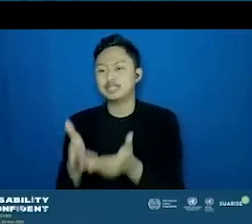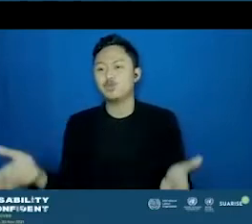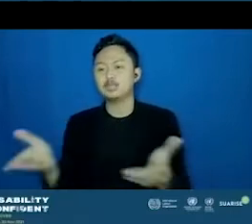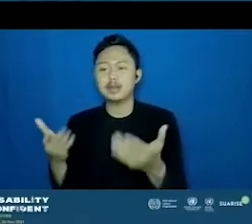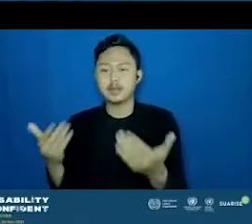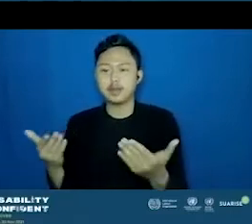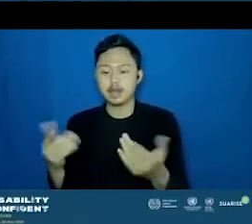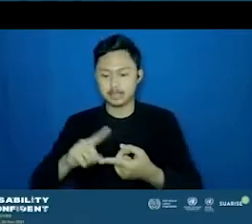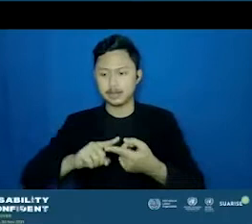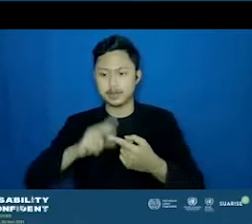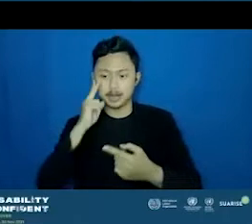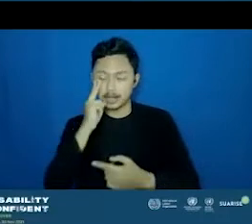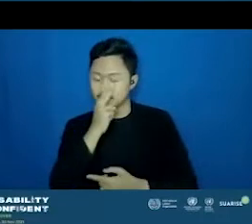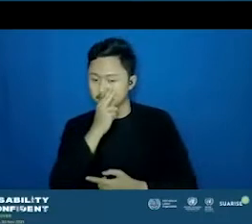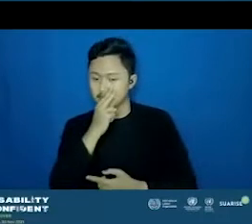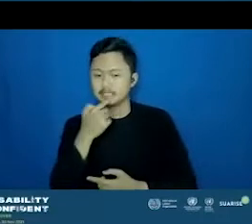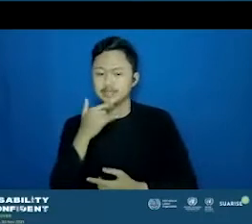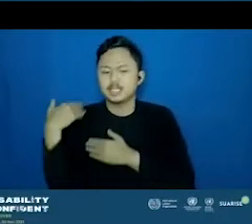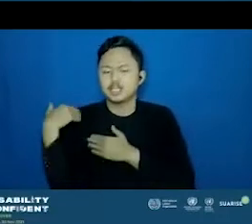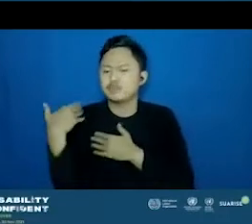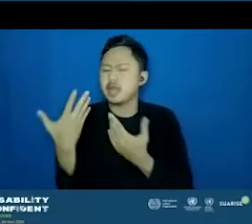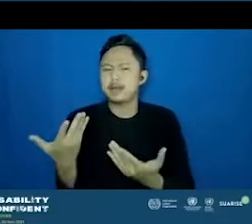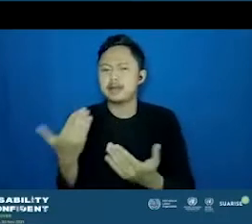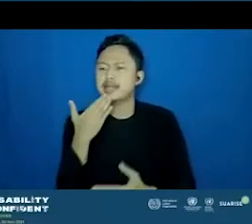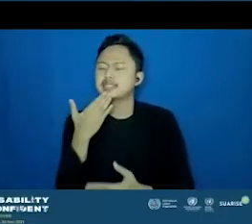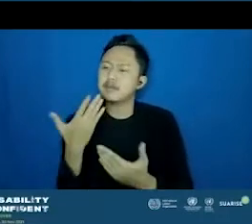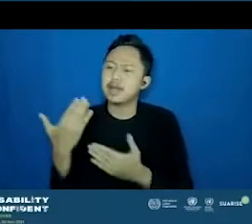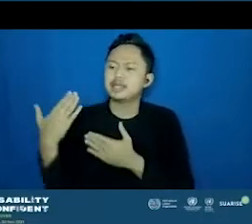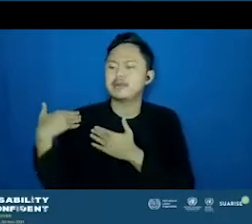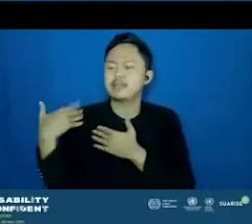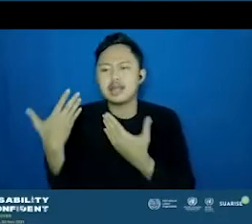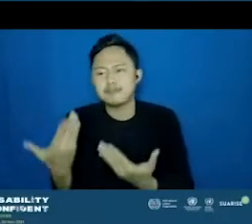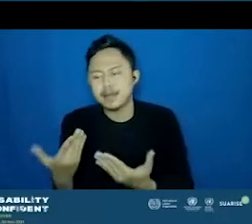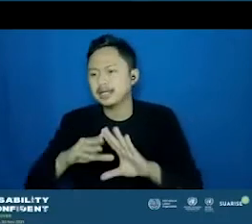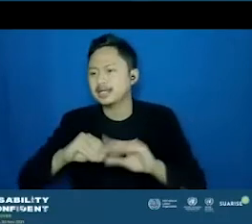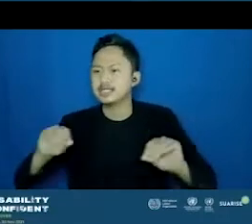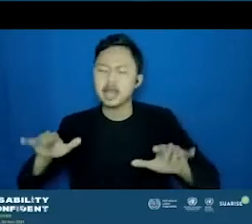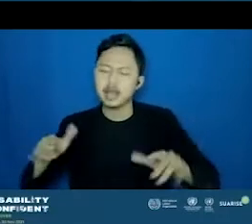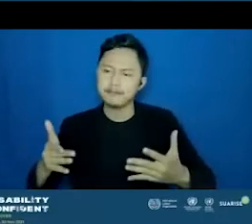-teman netra ini responsibility-nya apa aja? kecepatannya apa, segala macam itu, Mas.